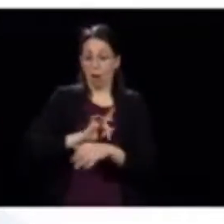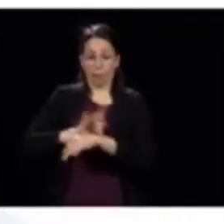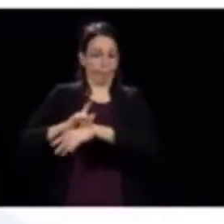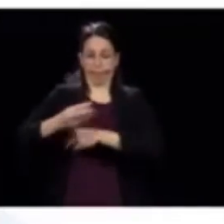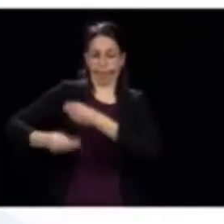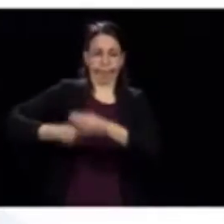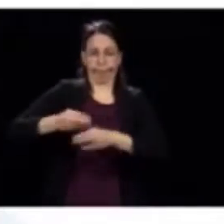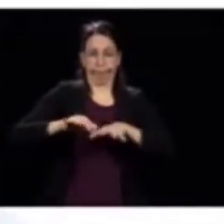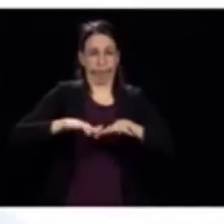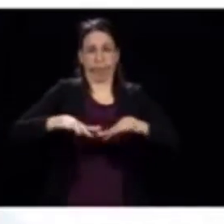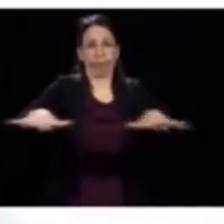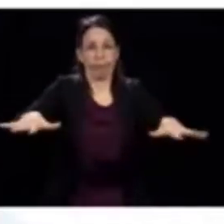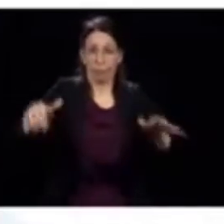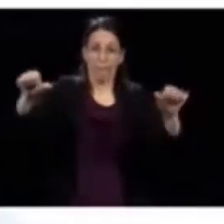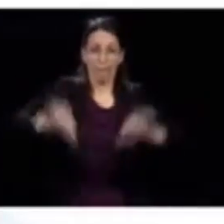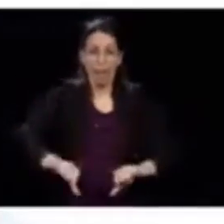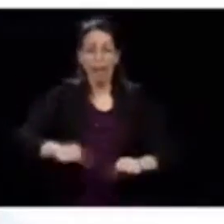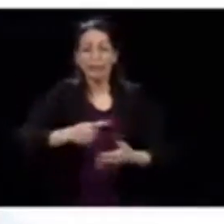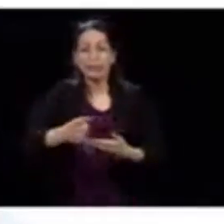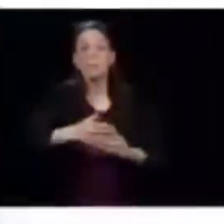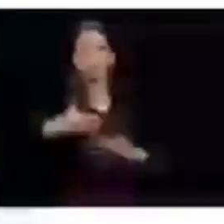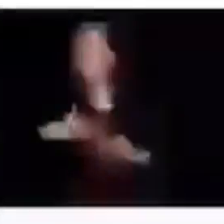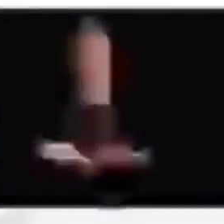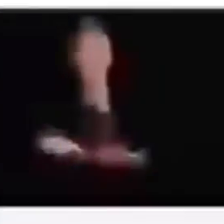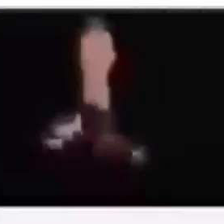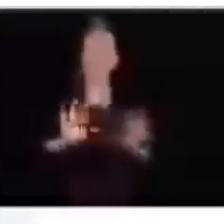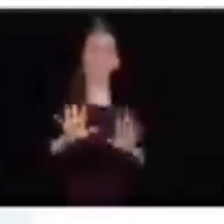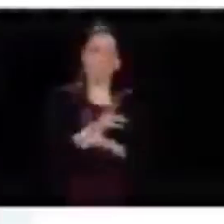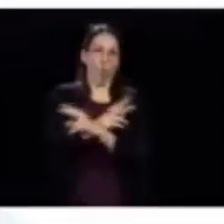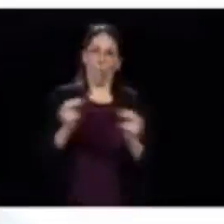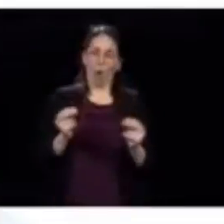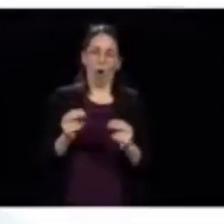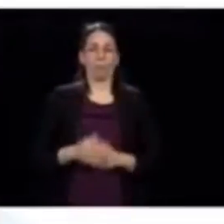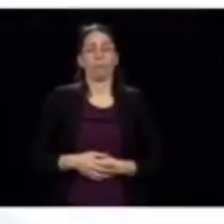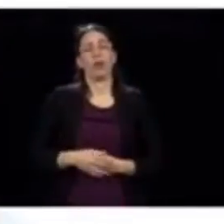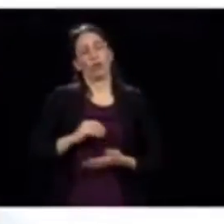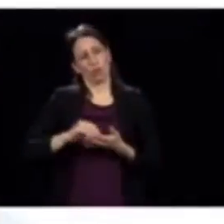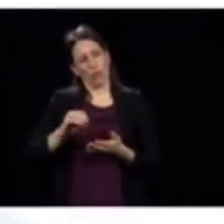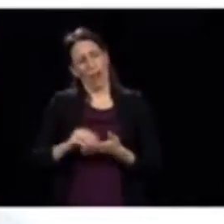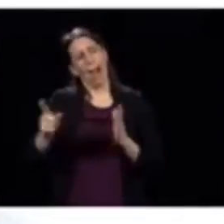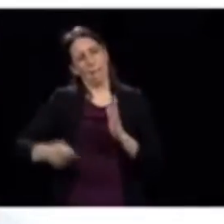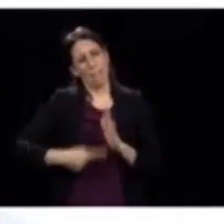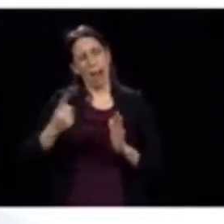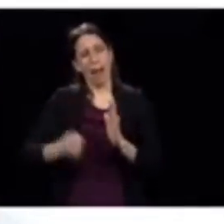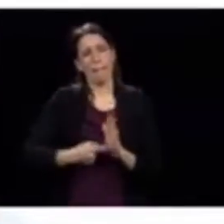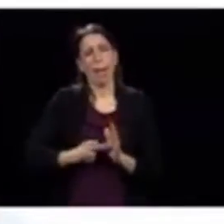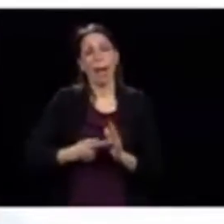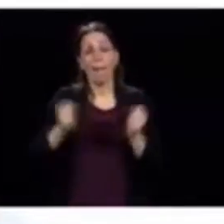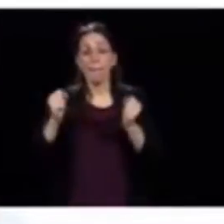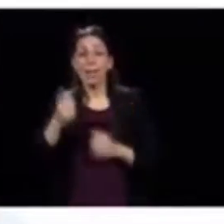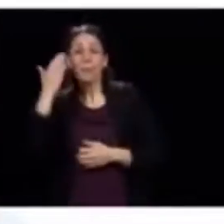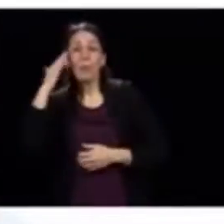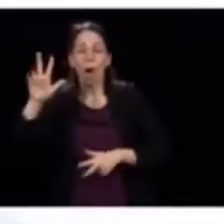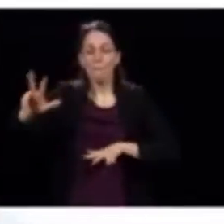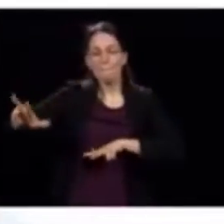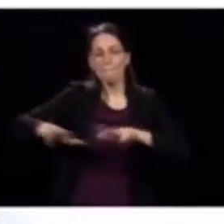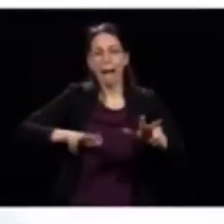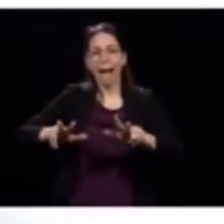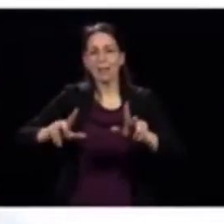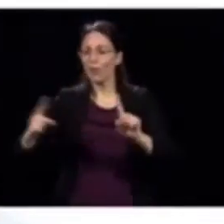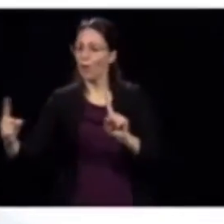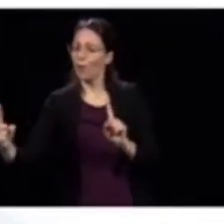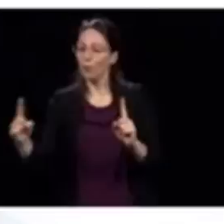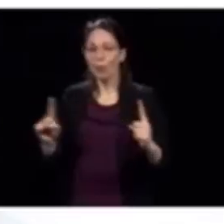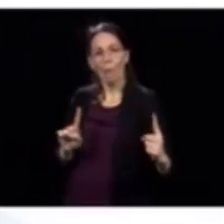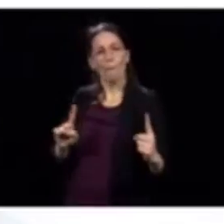multiplie dans les prochaines semaines. C'est possible, je l'ai dit souvent, d'aller prendre une marche, de se tenir à deux mètres des